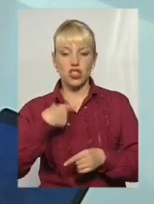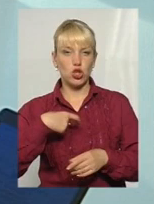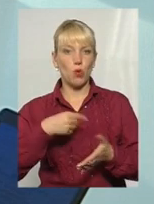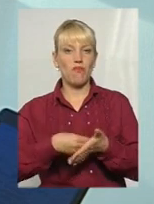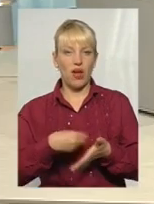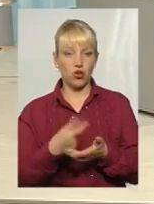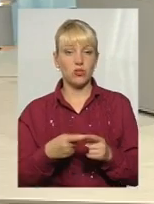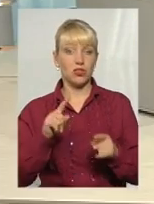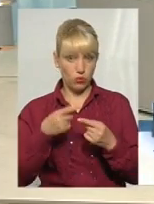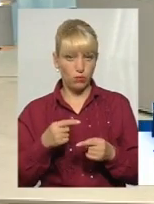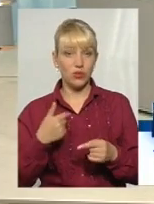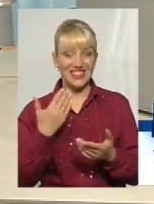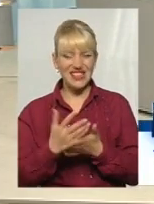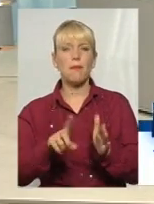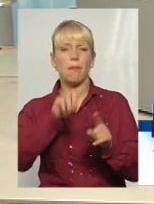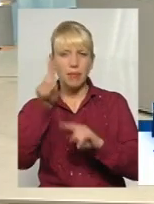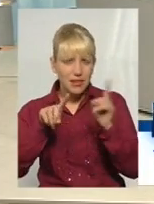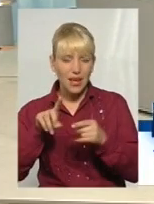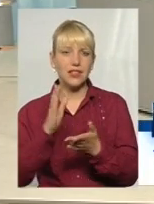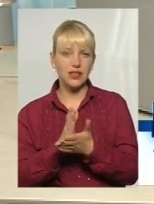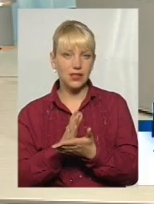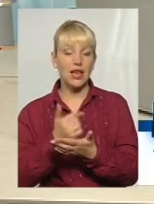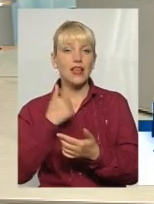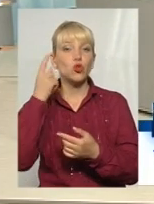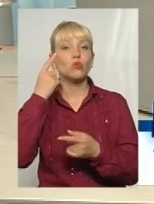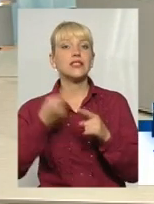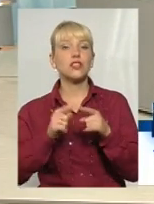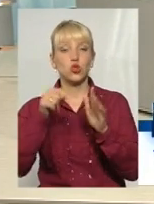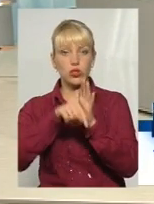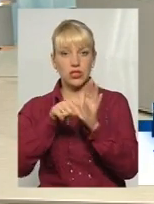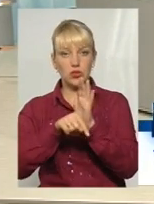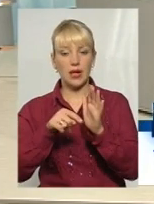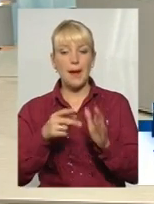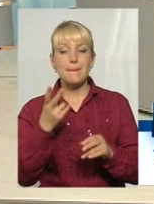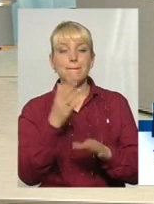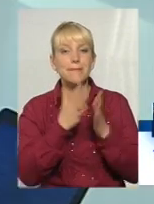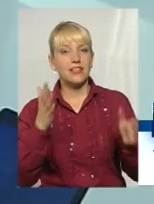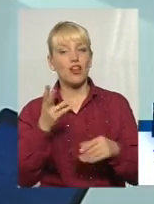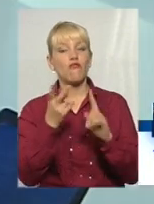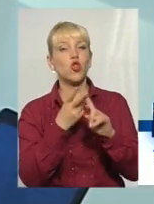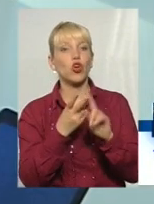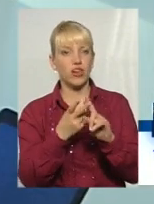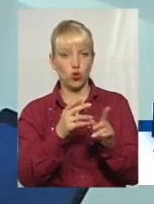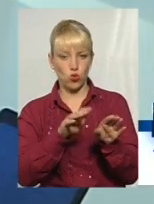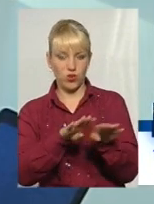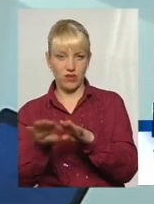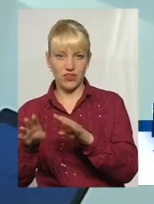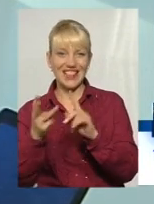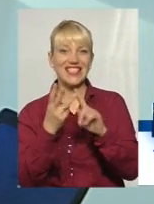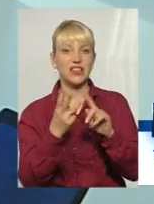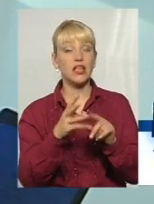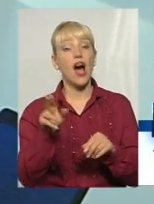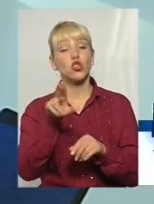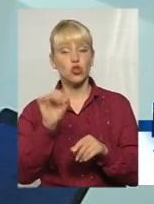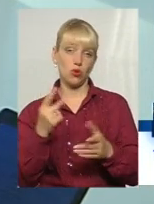оці питання. Я думаю, що це в процесі, це більше стосується вторинного рівня, третинного. От щодо